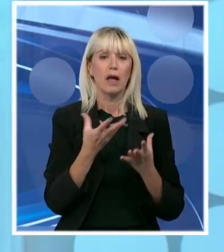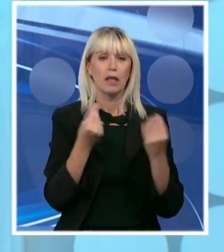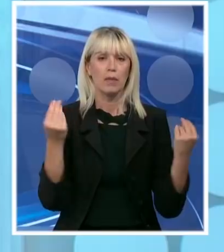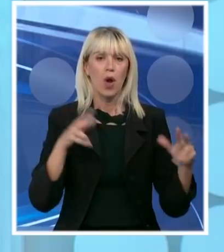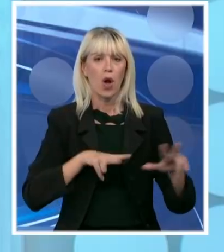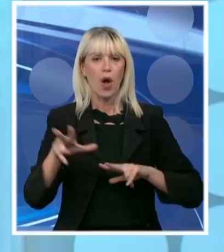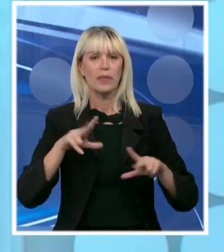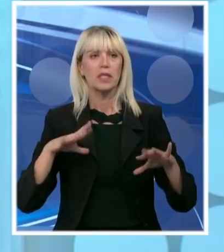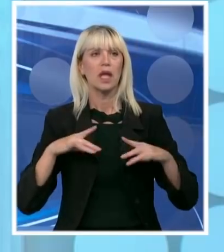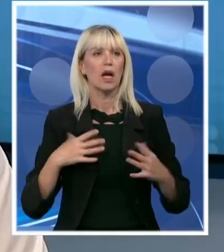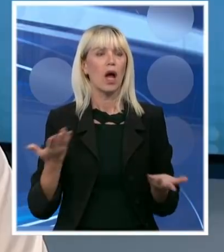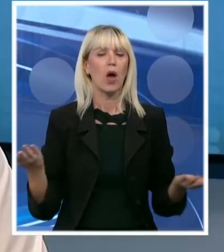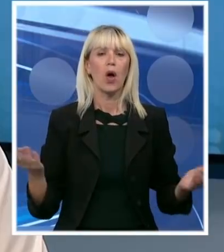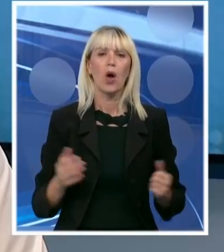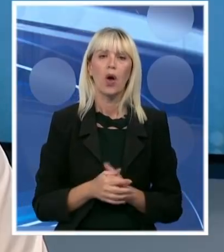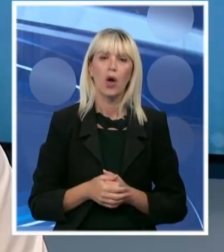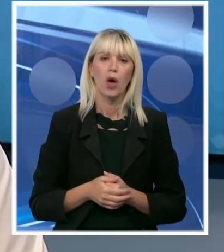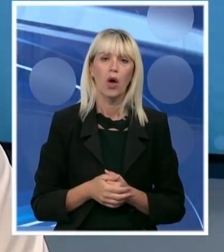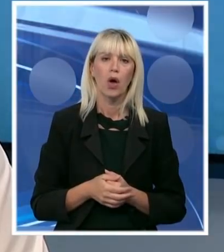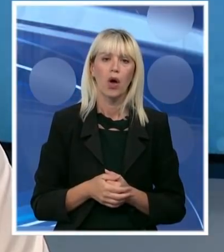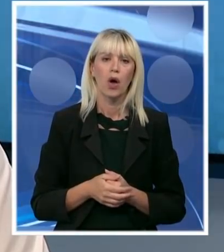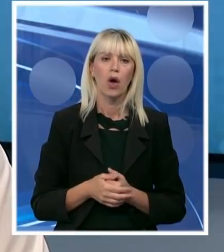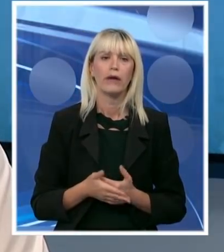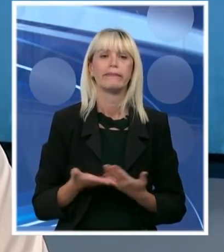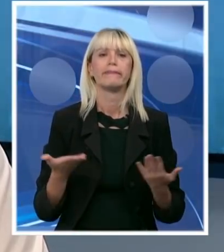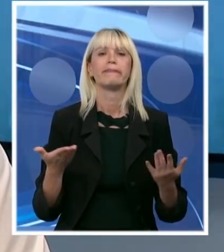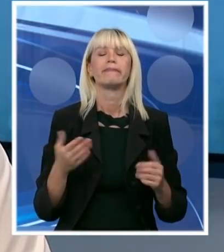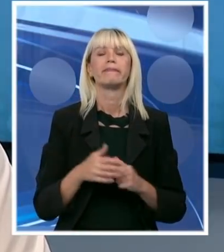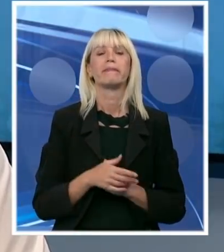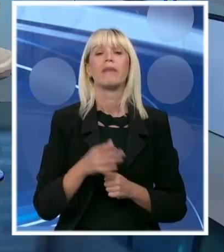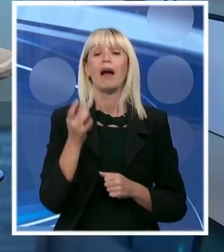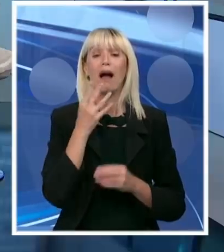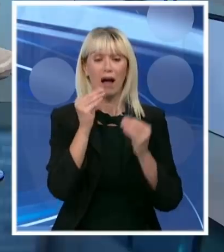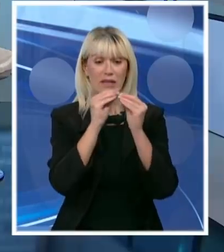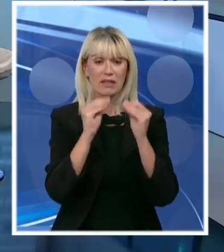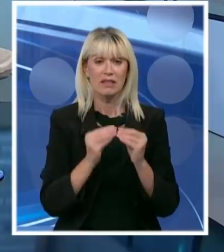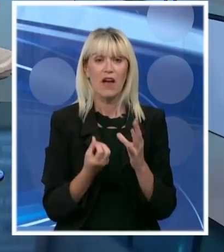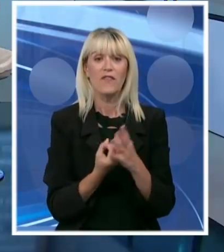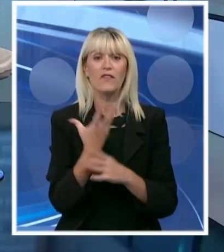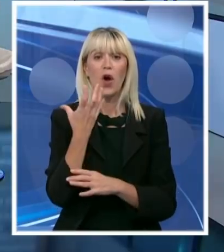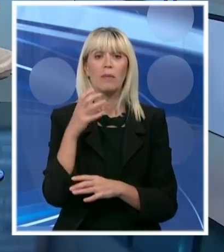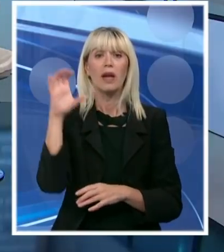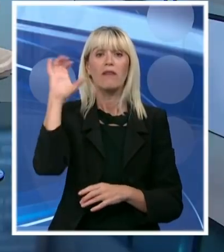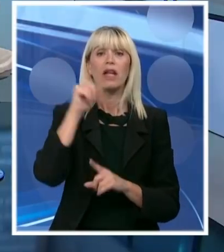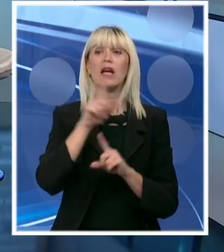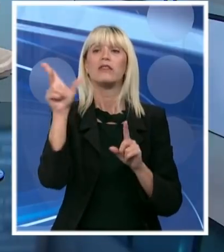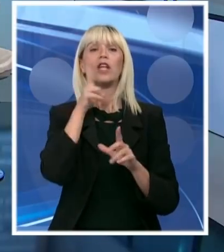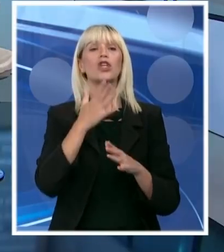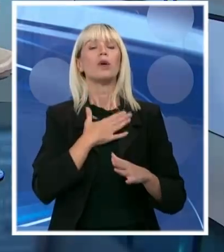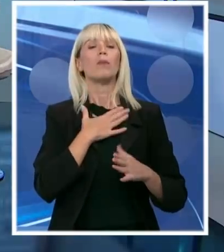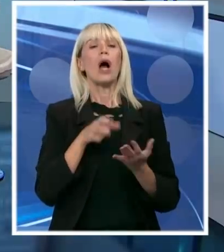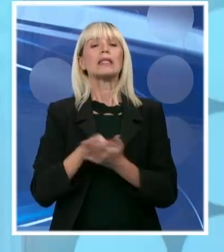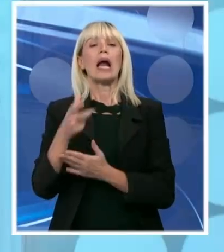da... Tako svaki godin. Pa nije, znači da tamo kad se formira vlada, tamo kad se formira vlada, svi traže po tri mesta za sebe.